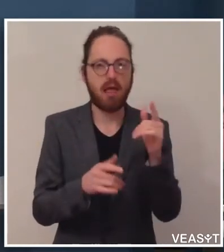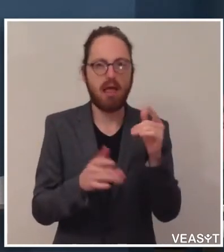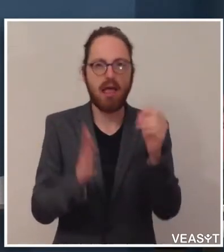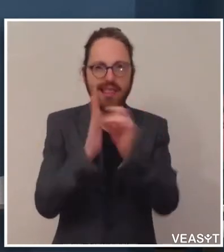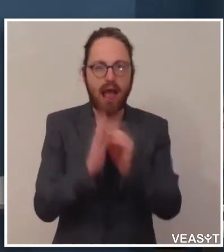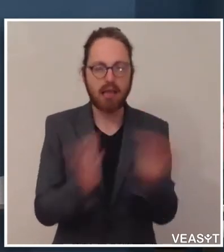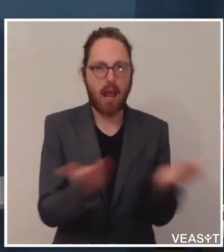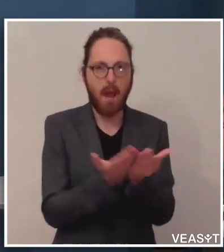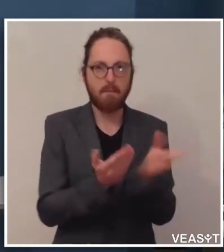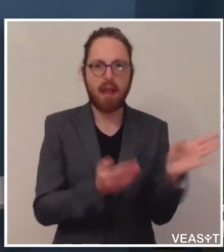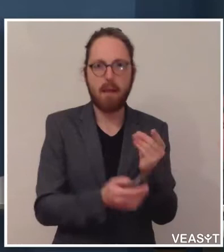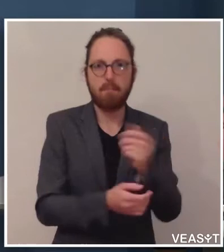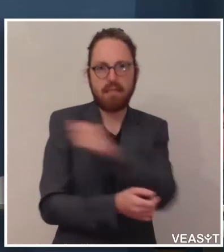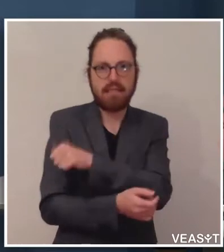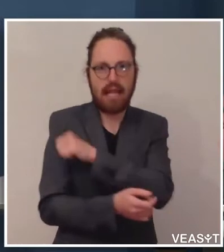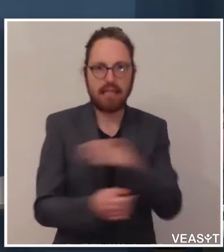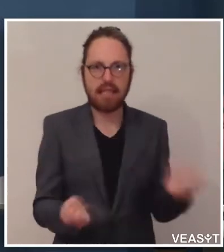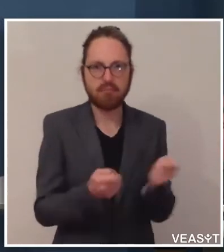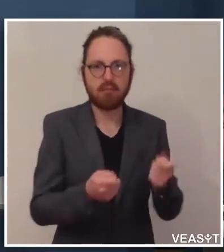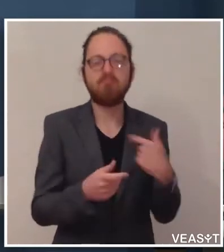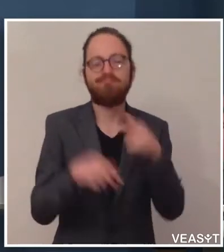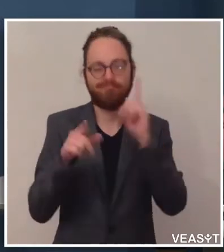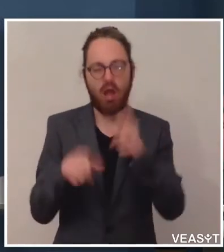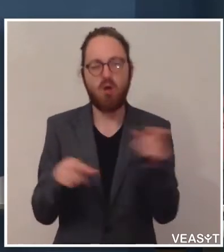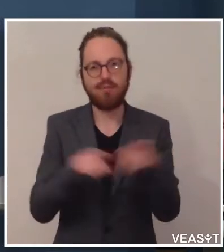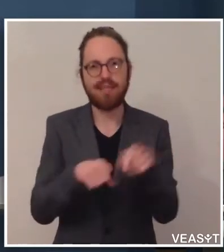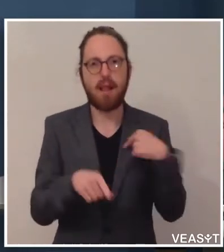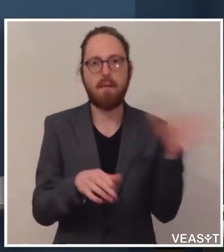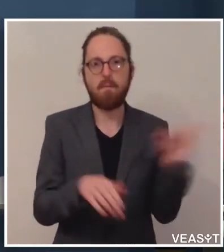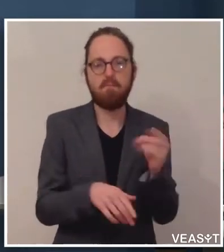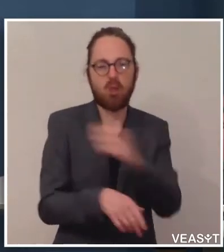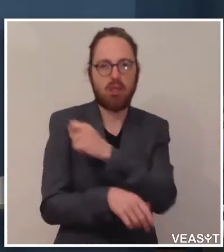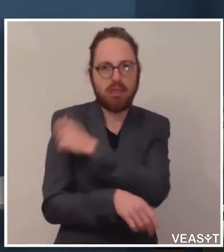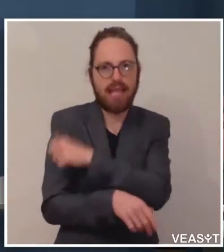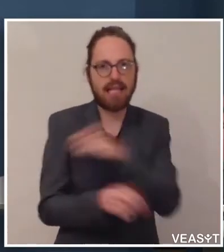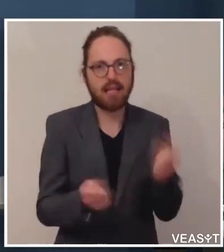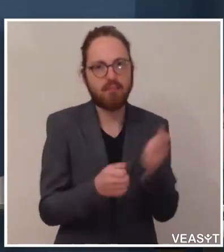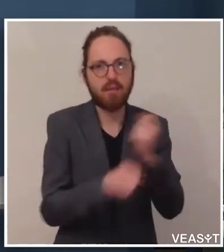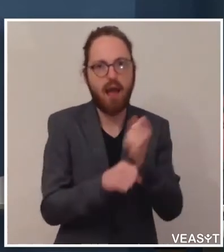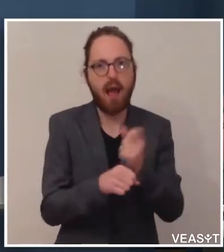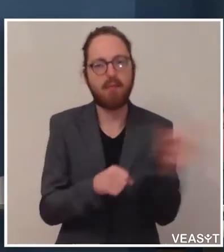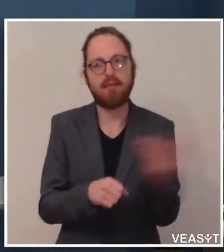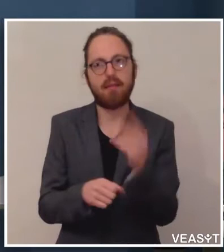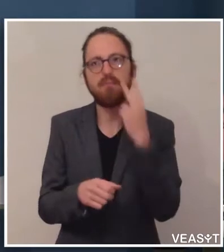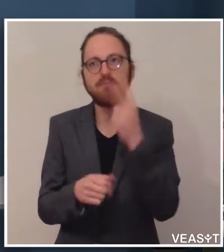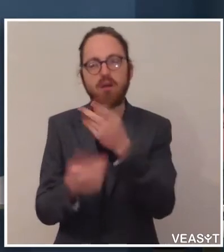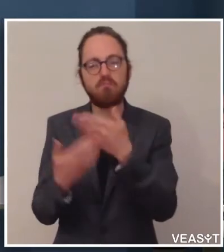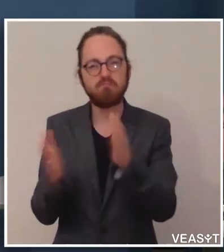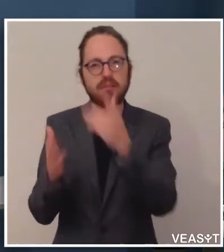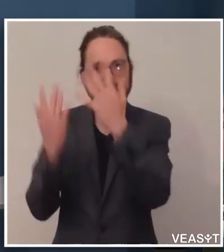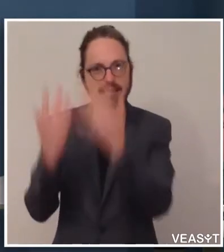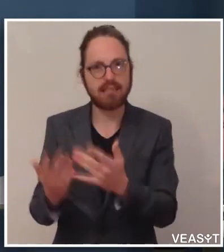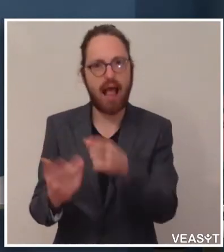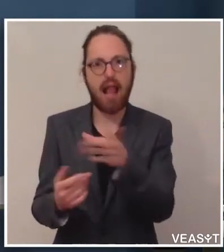Und genau das ist es, woran wir jetzt derzeit mit dem Südtiroler Sanitätsbetrieb arbeiten. Das heißt, uns ist wichtig, validierte Daten dann auch nach